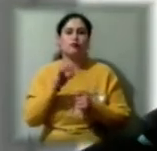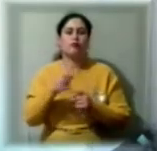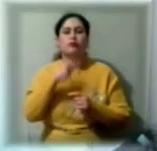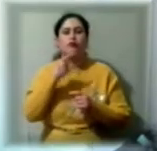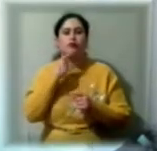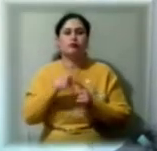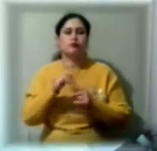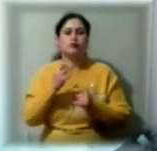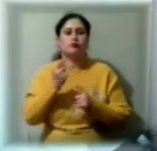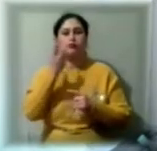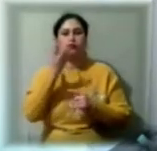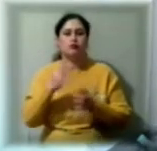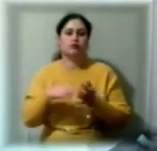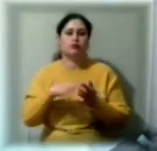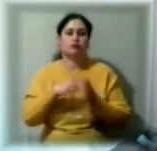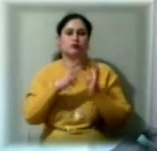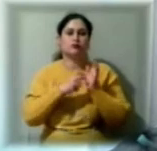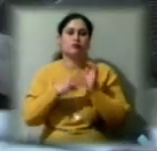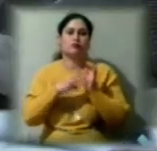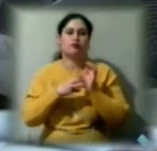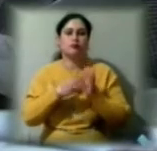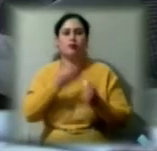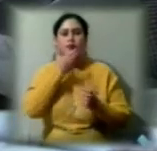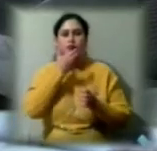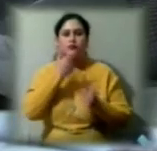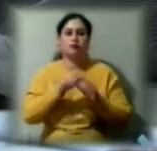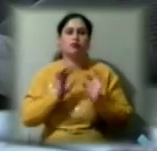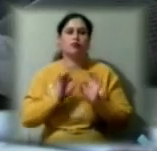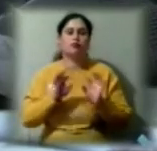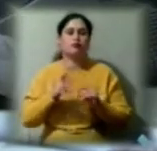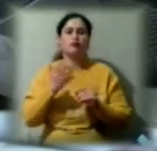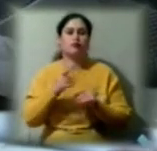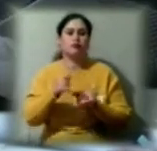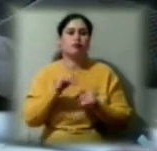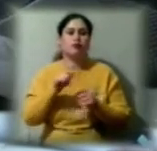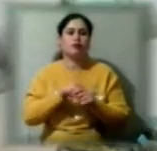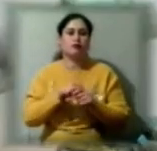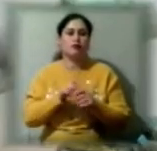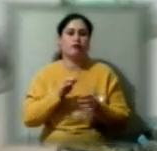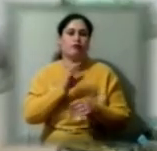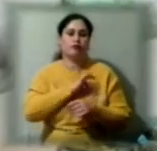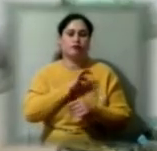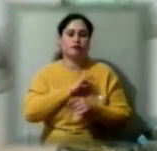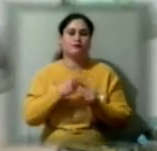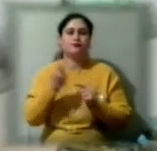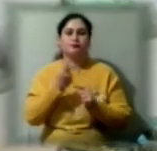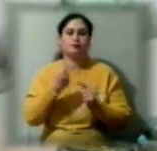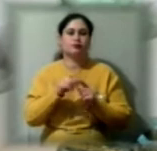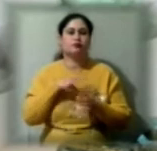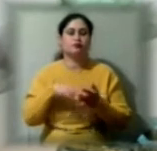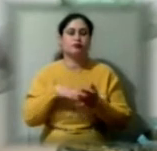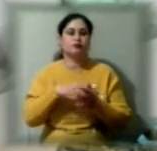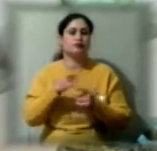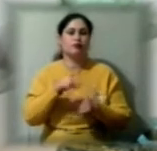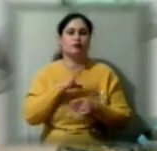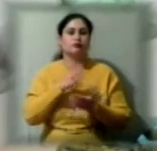день відшивають 700-800 масок та розказує, з якого вони матеріалу. По-перше, ми почали шити з того, мали, це